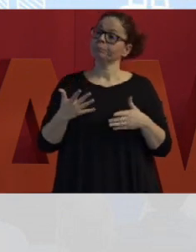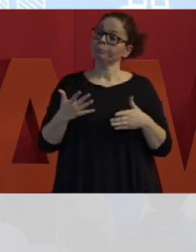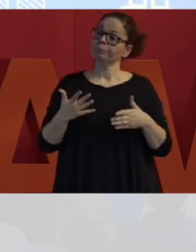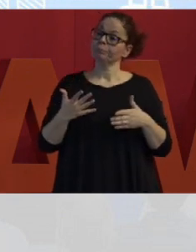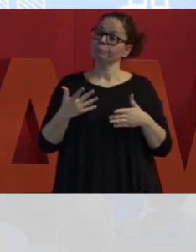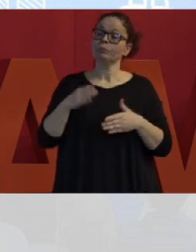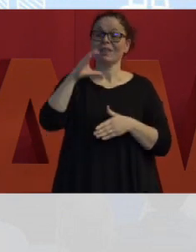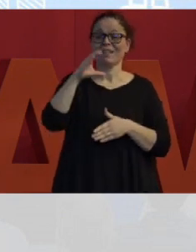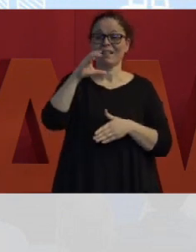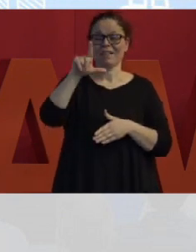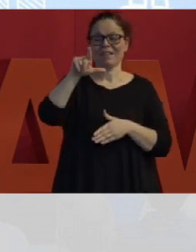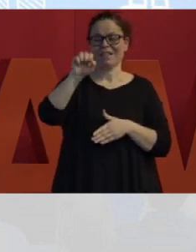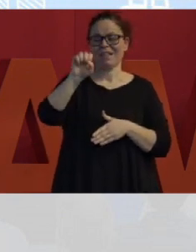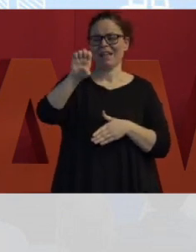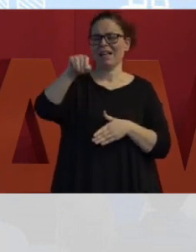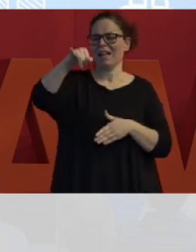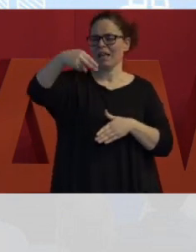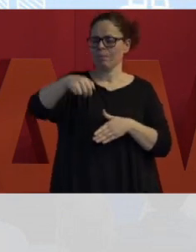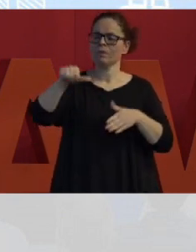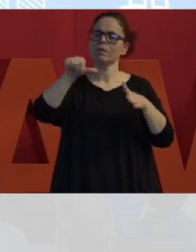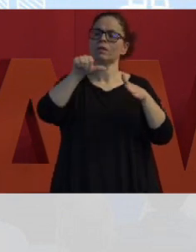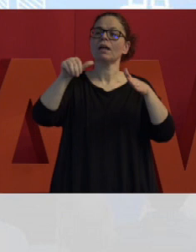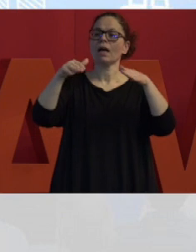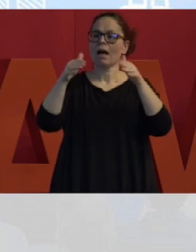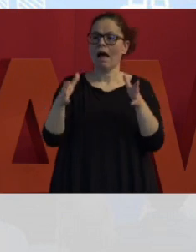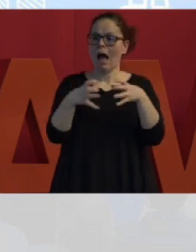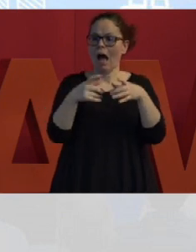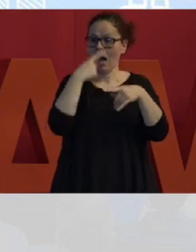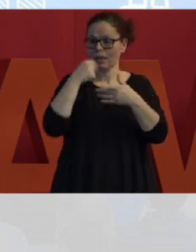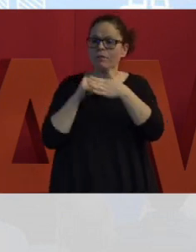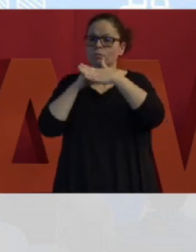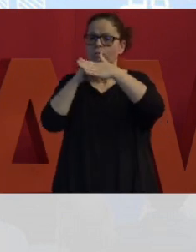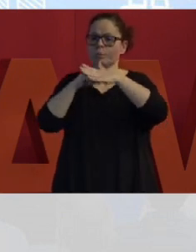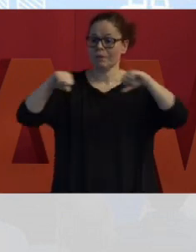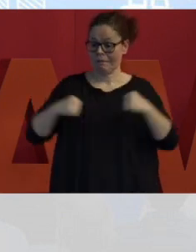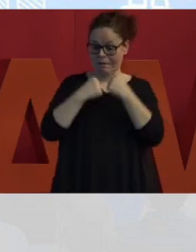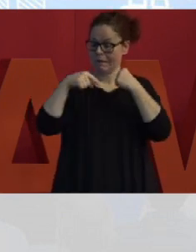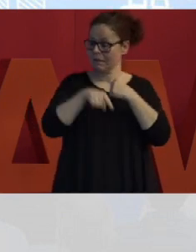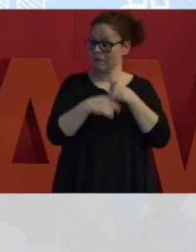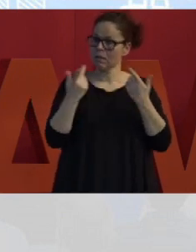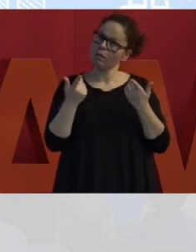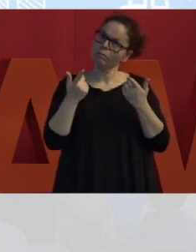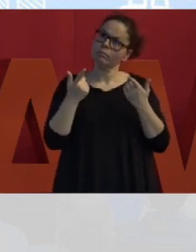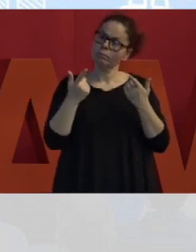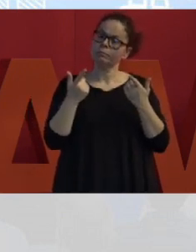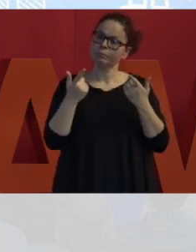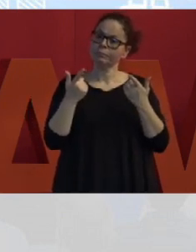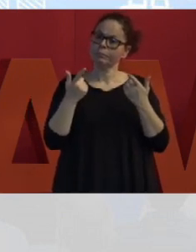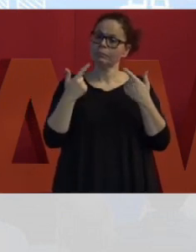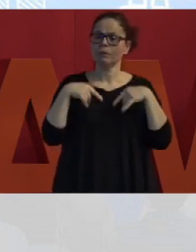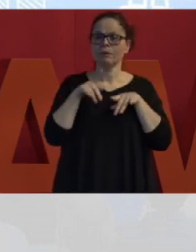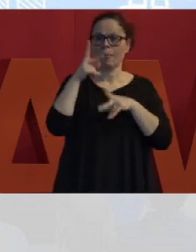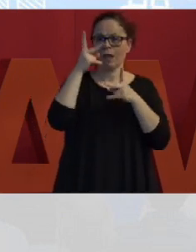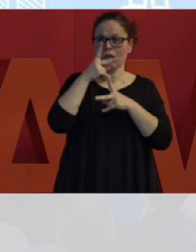reclaim nello sviluppo e nella gestione dei sinistri. È da un po' di tempo che gli gestionali in uso non